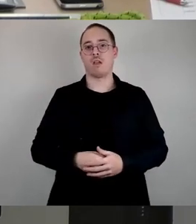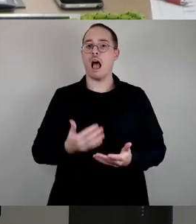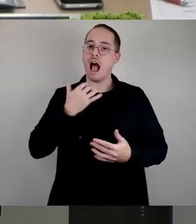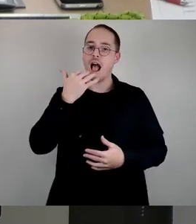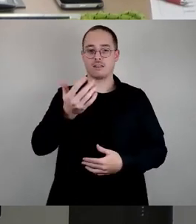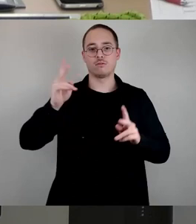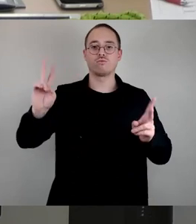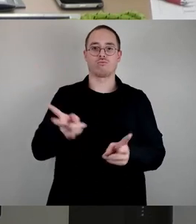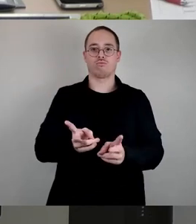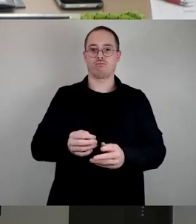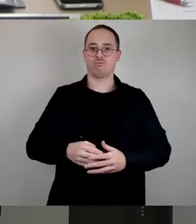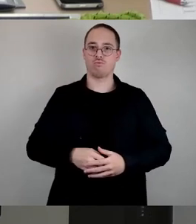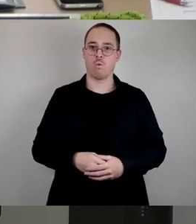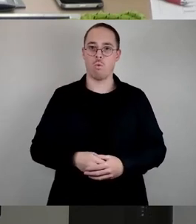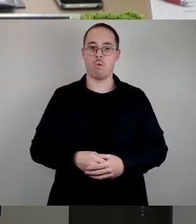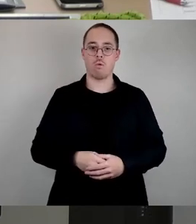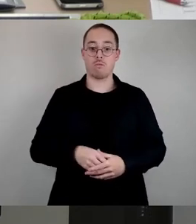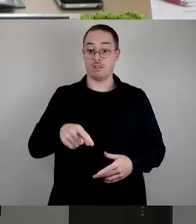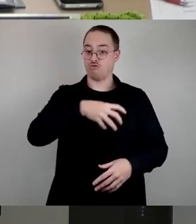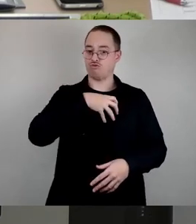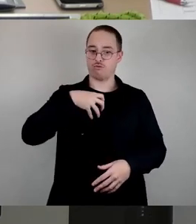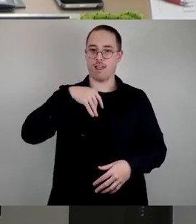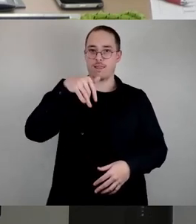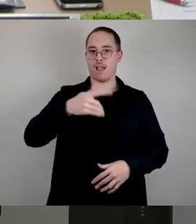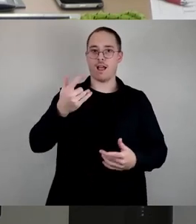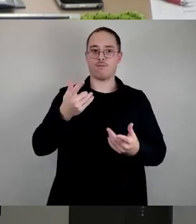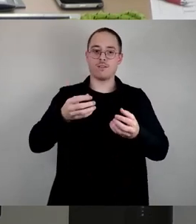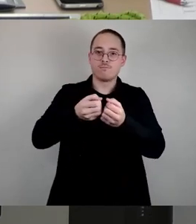in unsere besondere Stadt bringen. Vielen Dank.